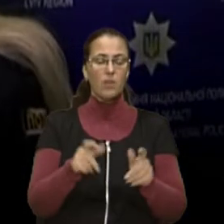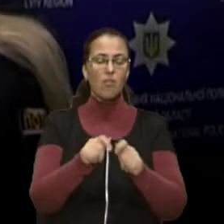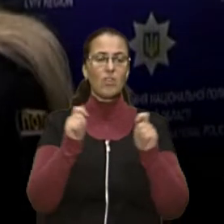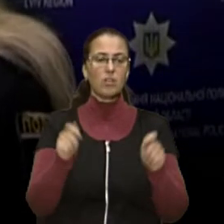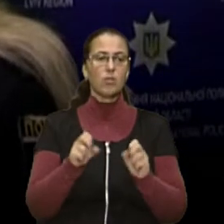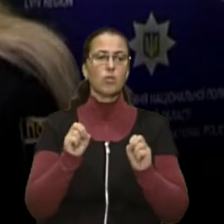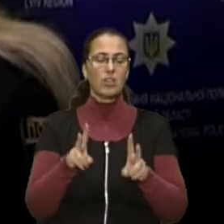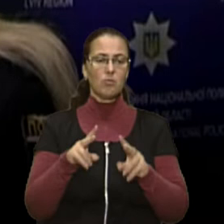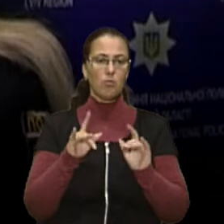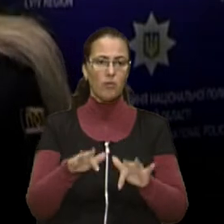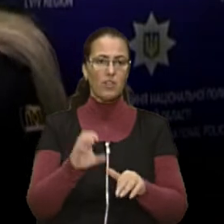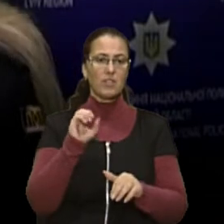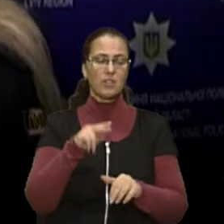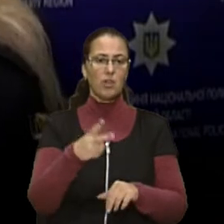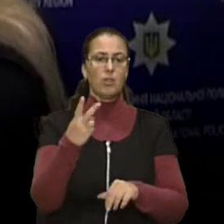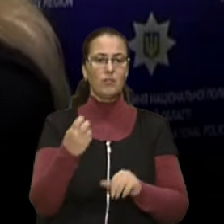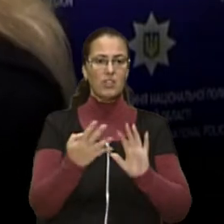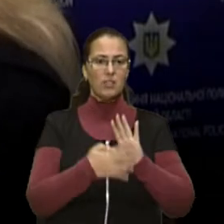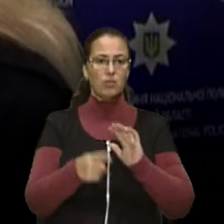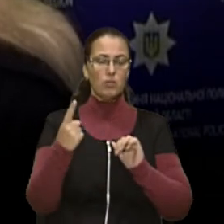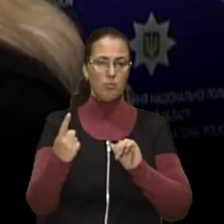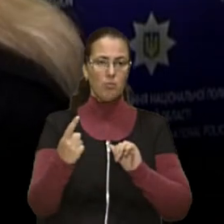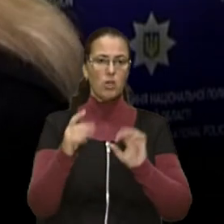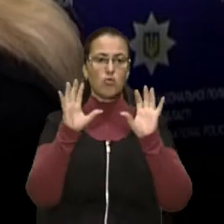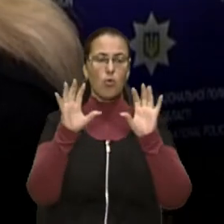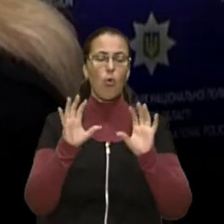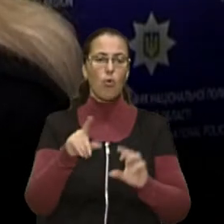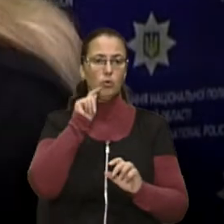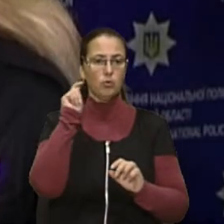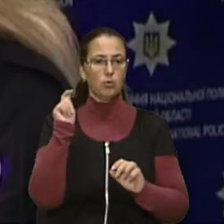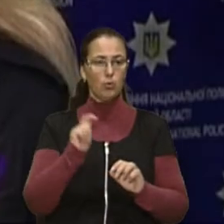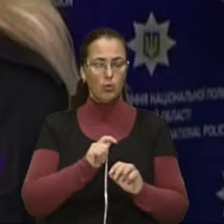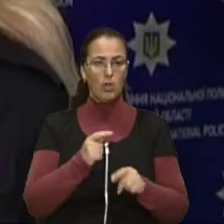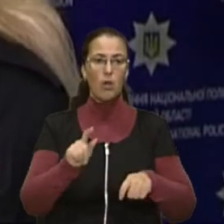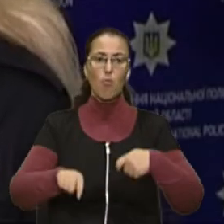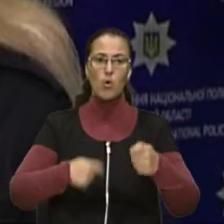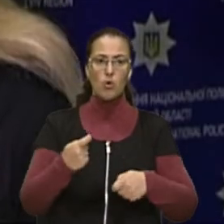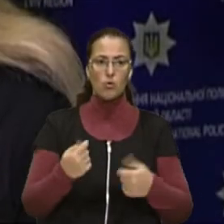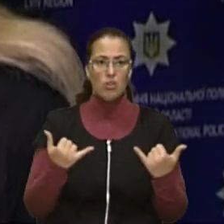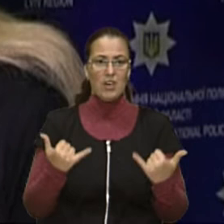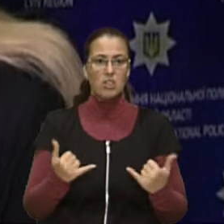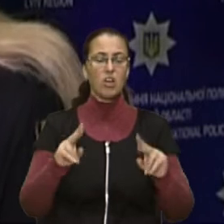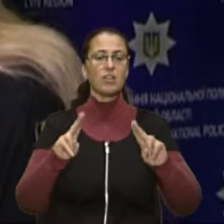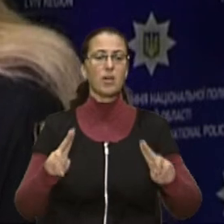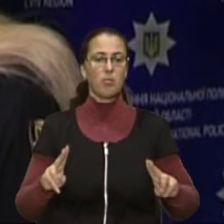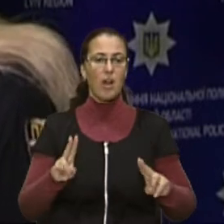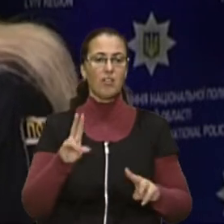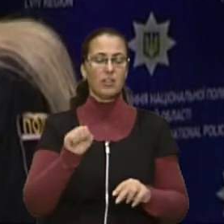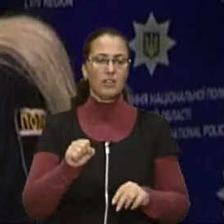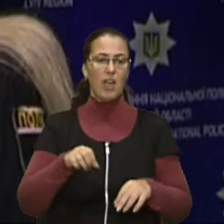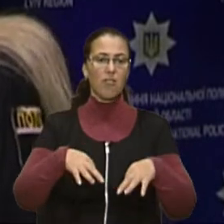провадження за статтею 291 Кримінального кодексу України. Це порушення чинних правил на